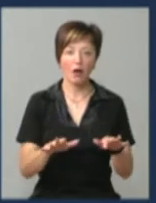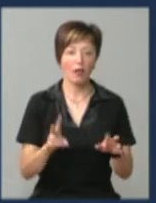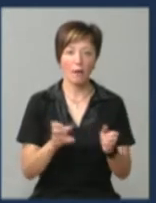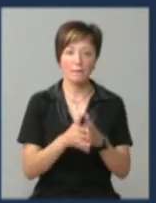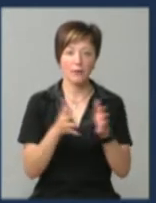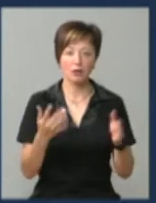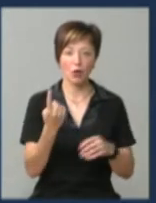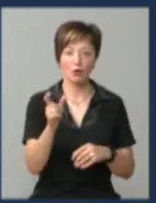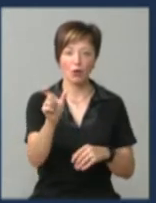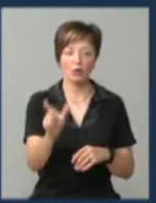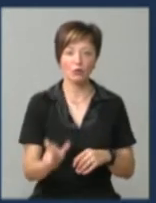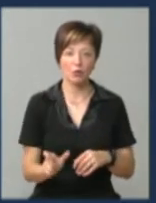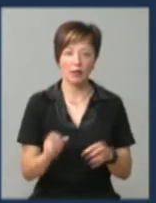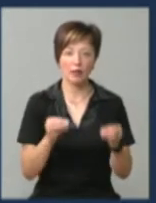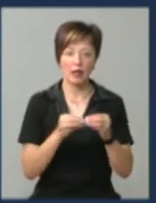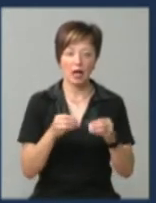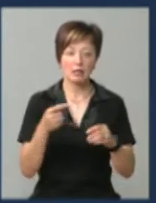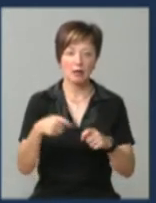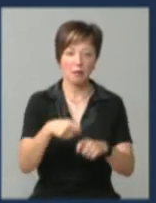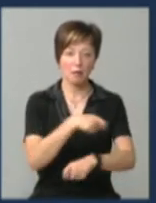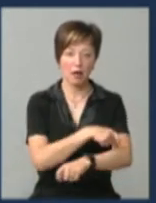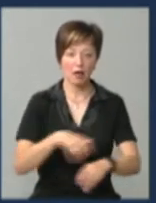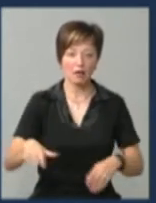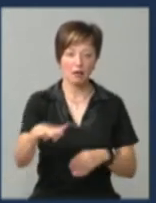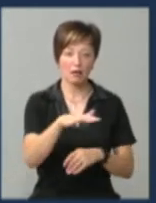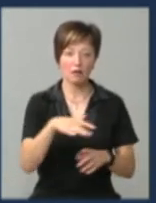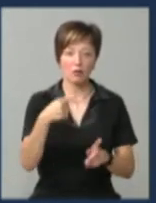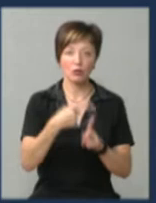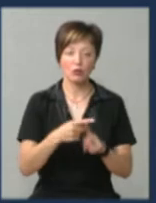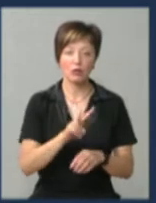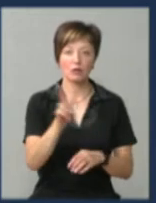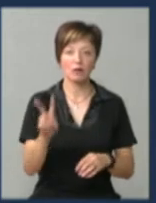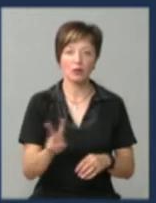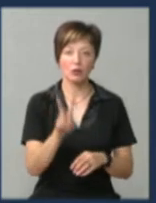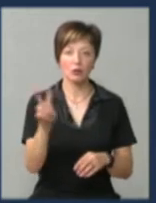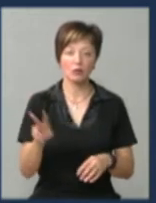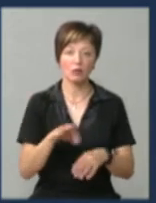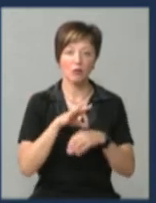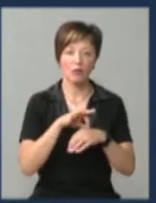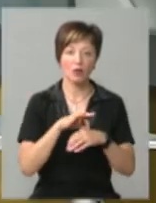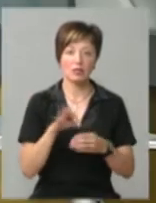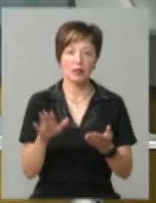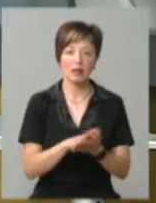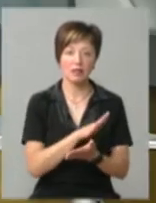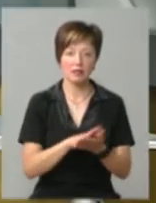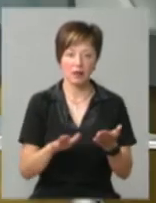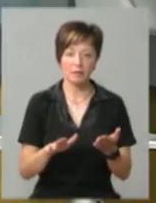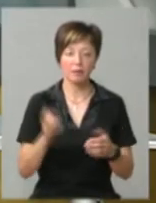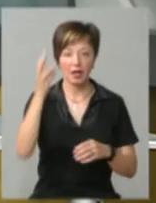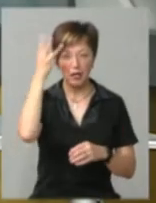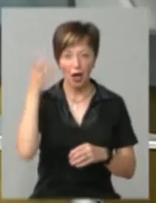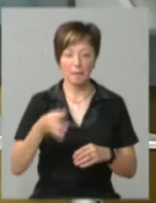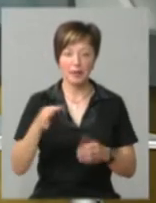більше однієї особи на 10 квадратних метрів. Плюс щодві години проводиться дезінфекція. На